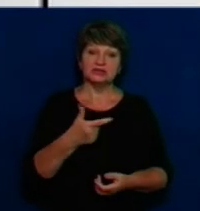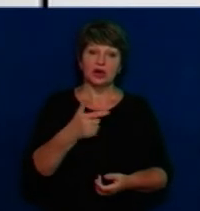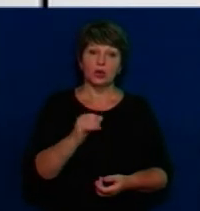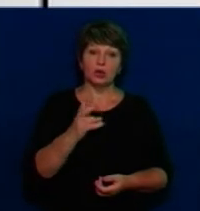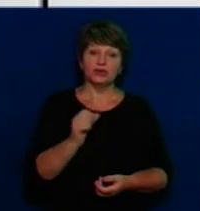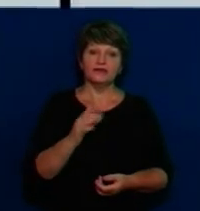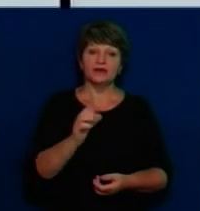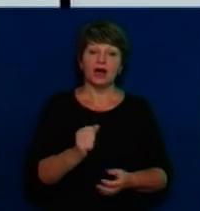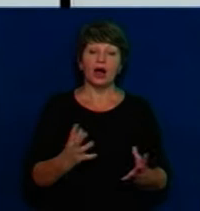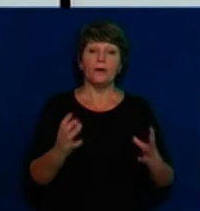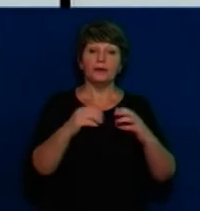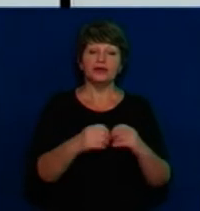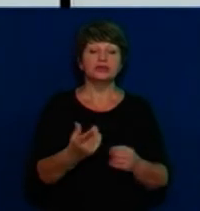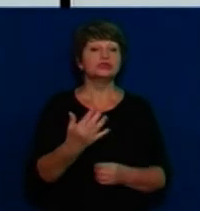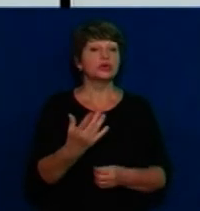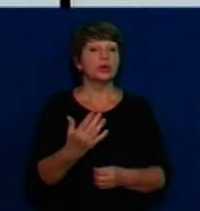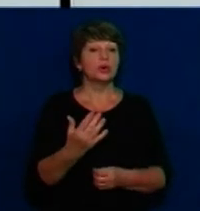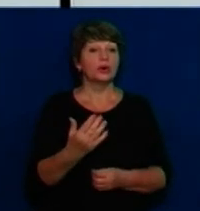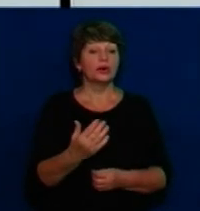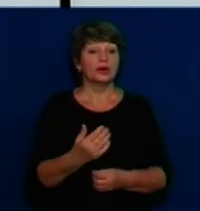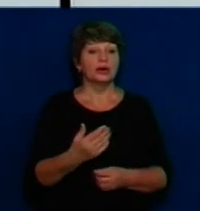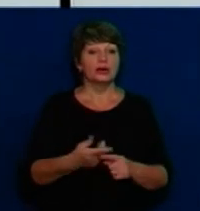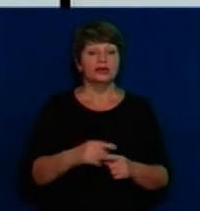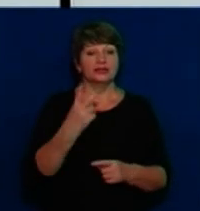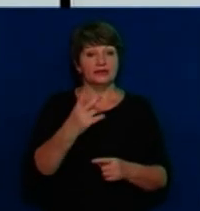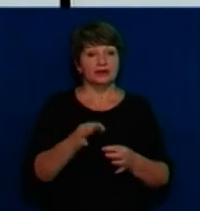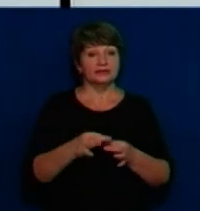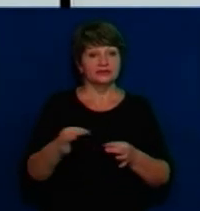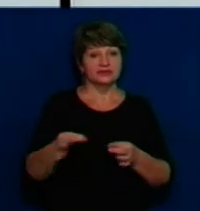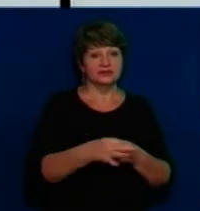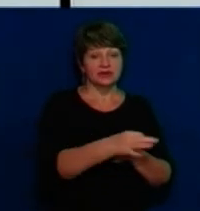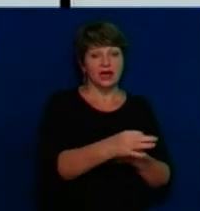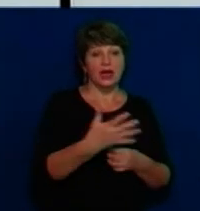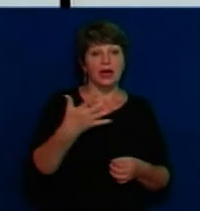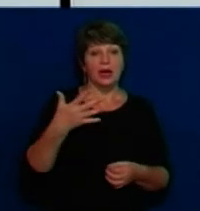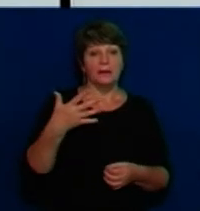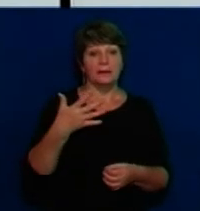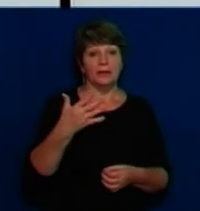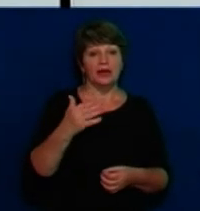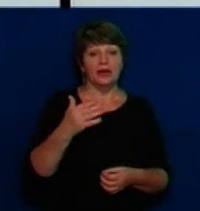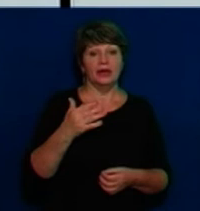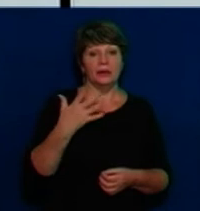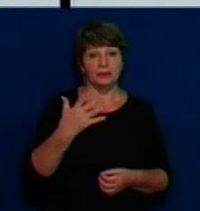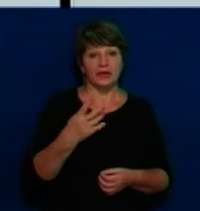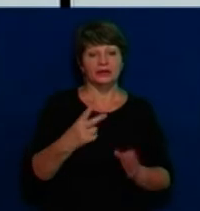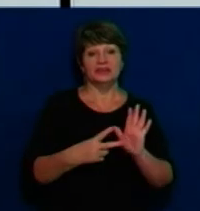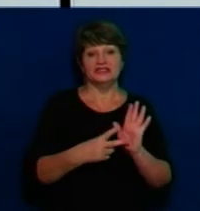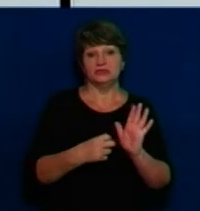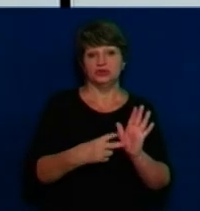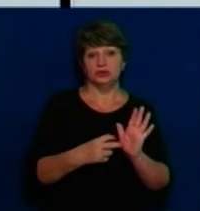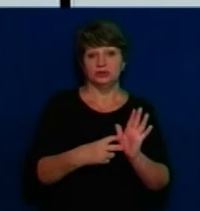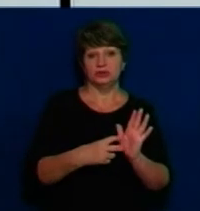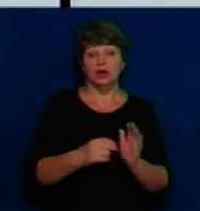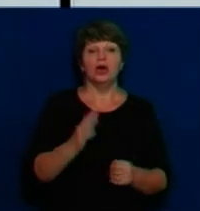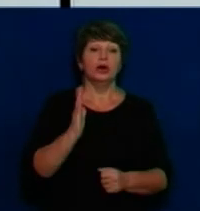Два села. У нас буде громада 5700 чи 5900. Це непогана громада. У нас